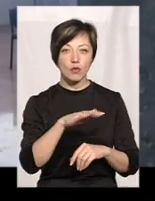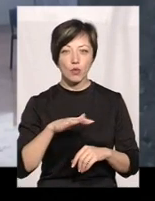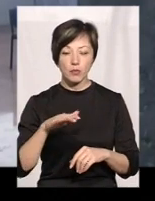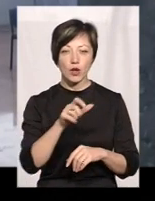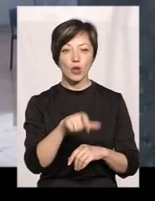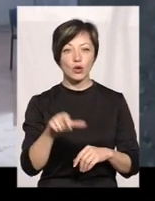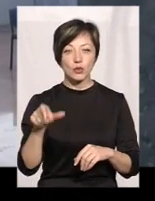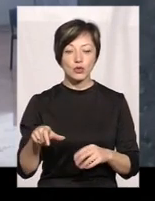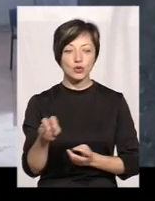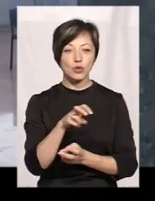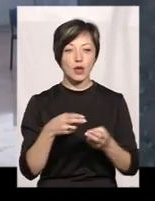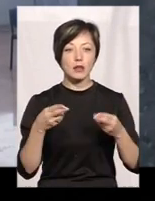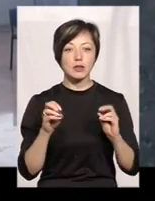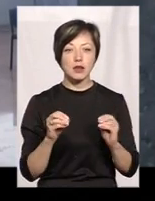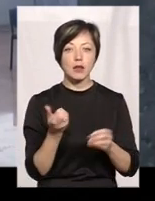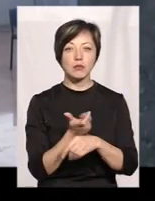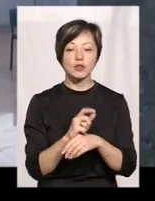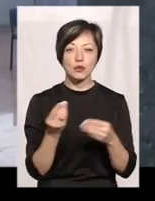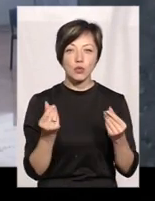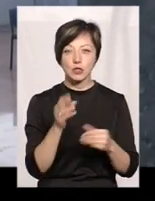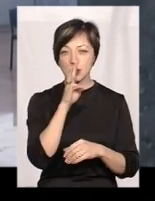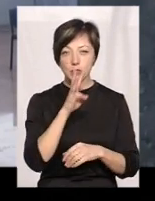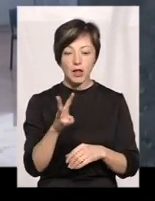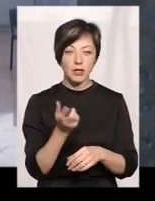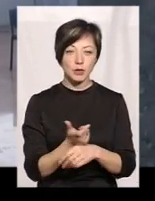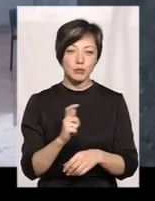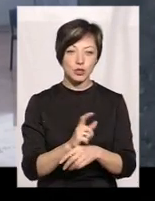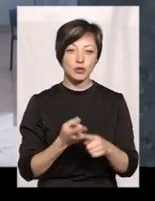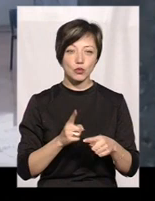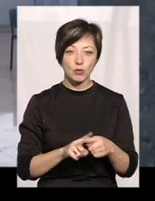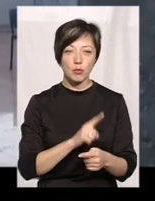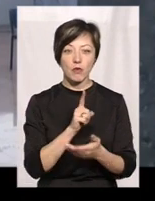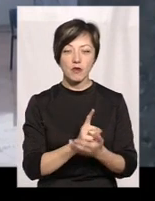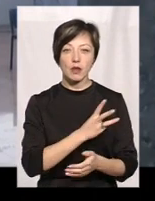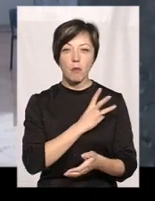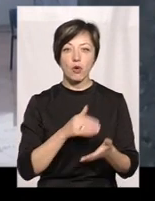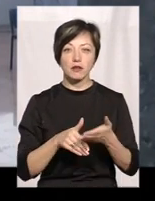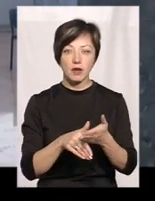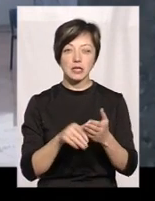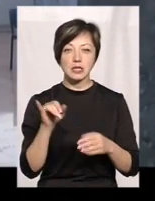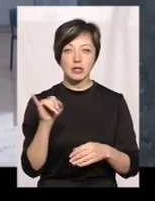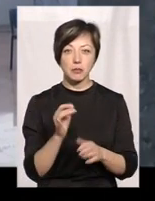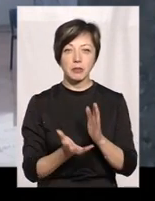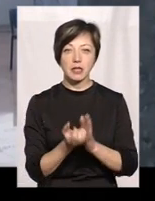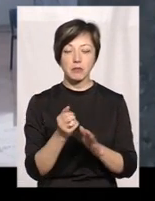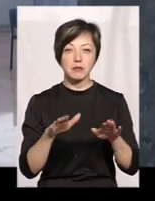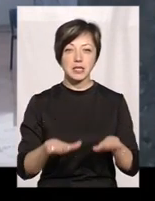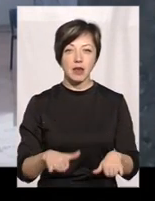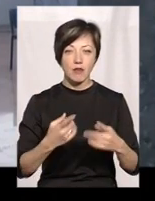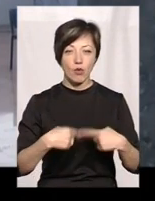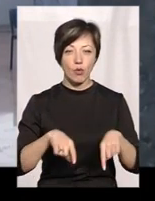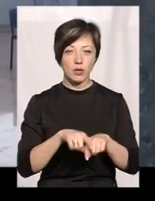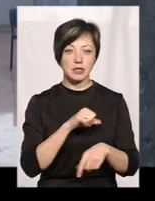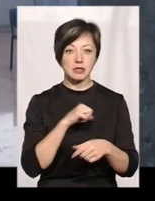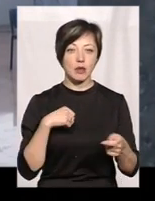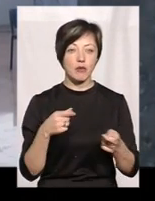Люди шукають, де більші кошти, де більша зарплата туди. Тому повинна мотивація і підтримка місцевих органів